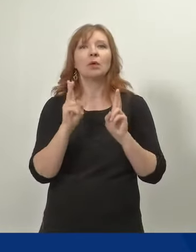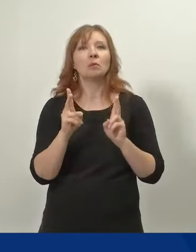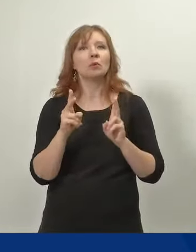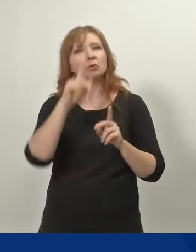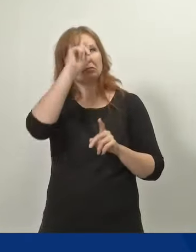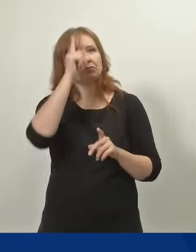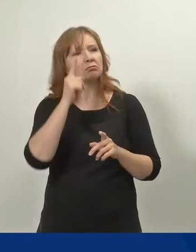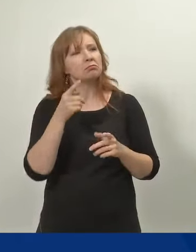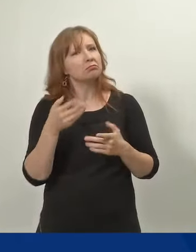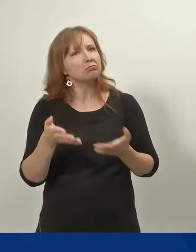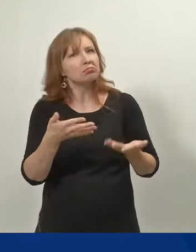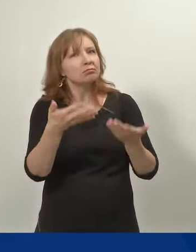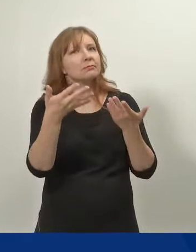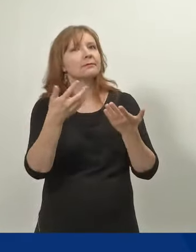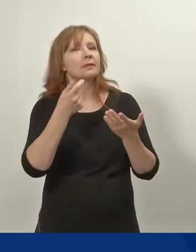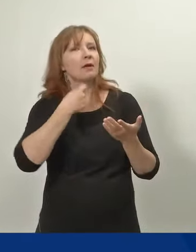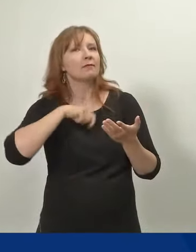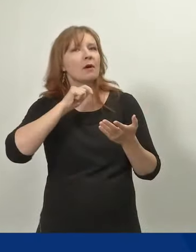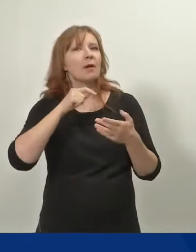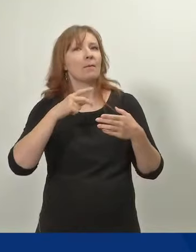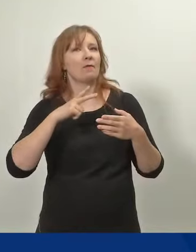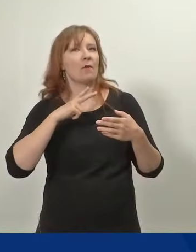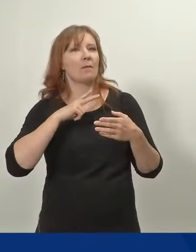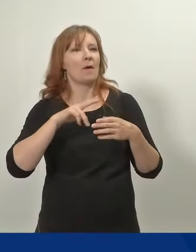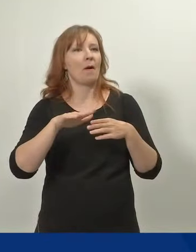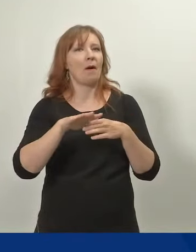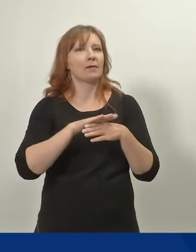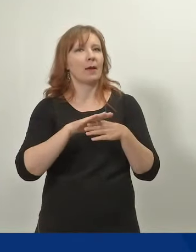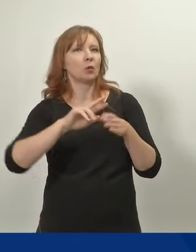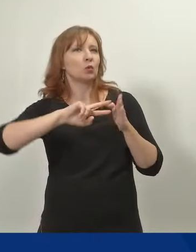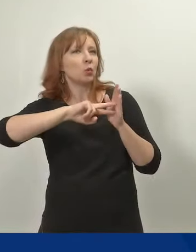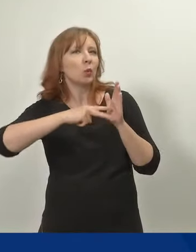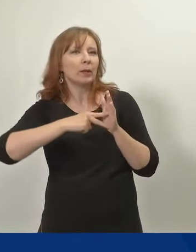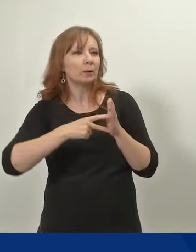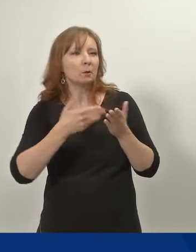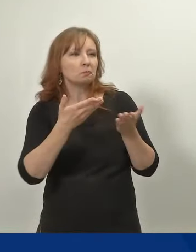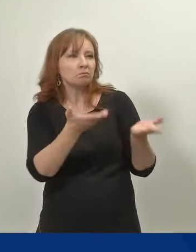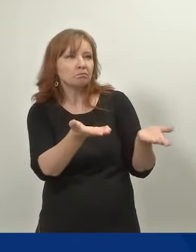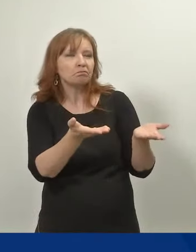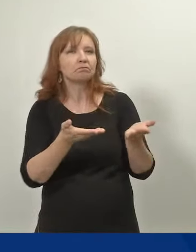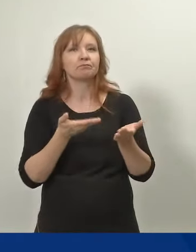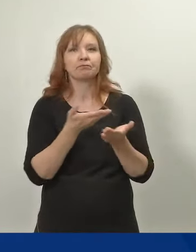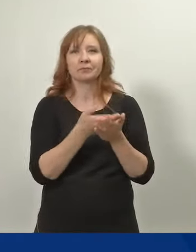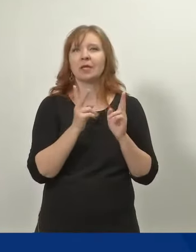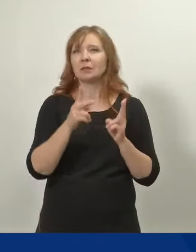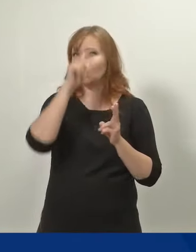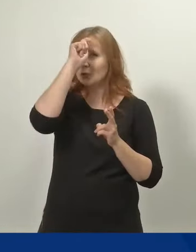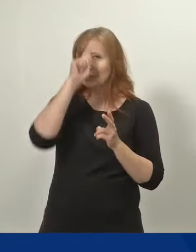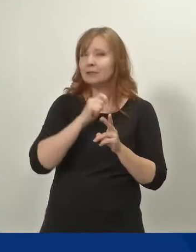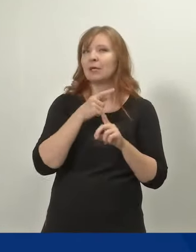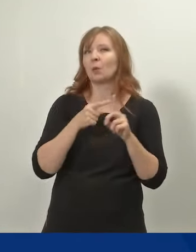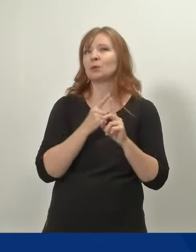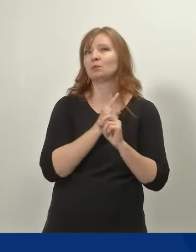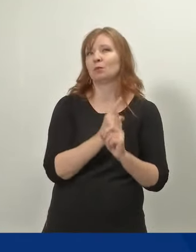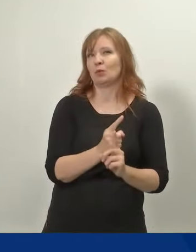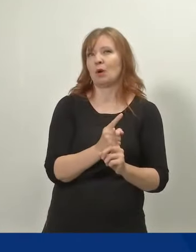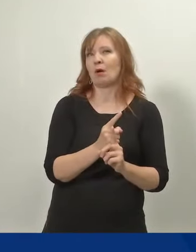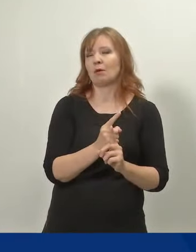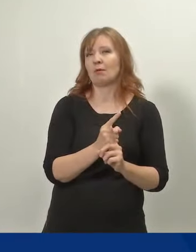kannustaa siihen vanhempainvapaiden käytön suunnitteluun ja myös siihen isän osallistumiseen